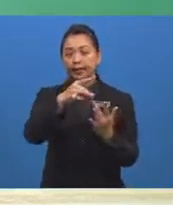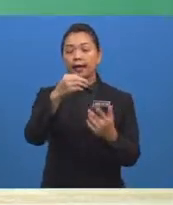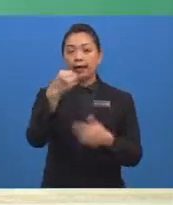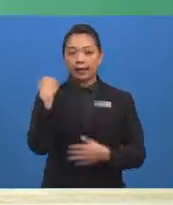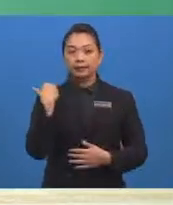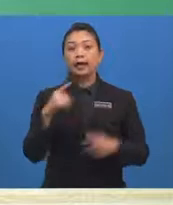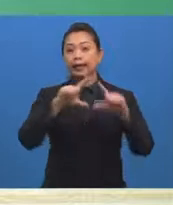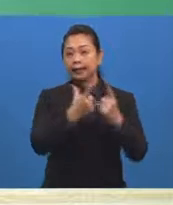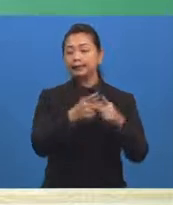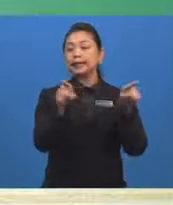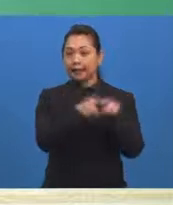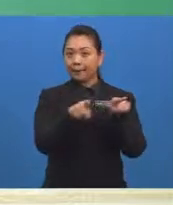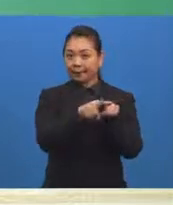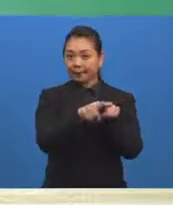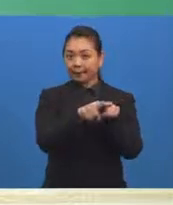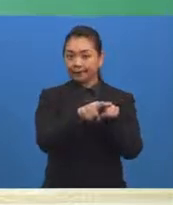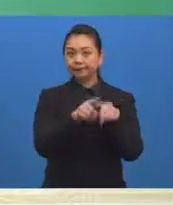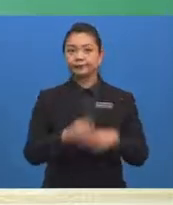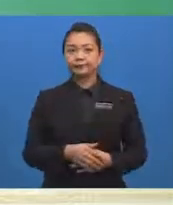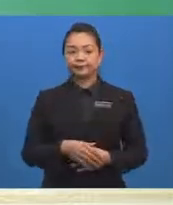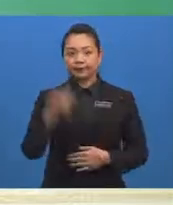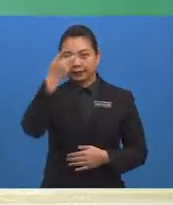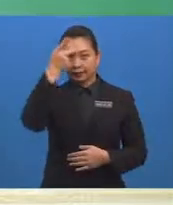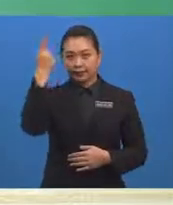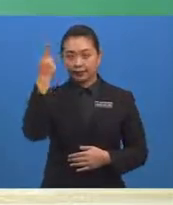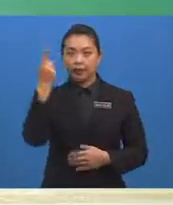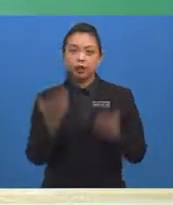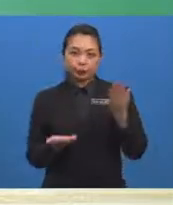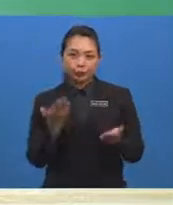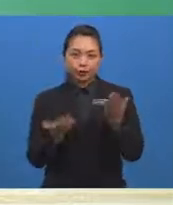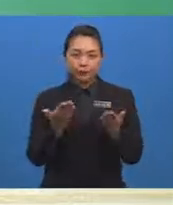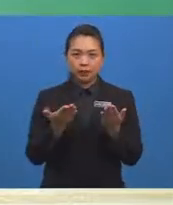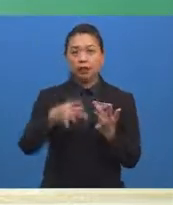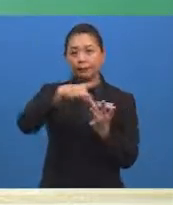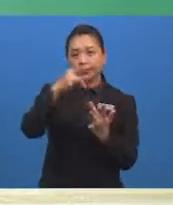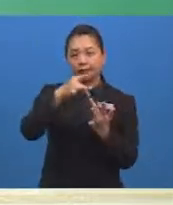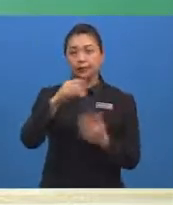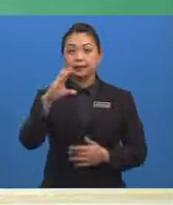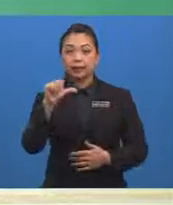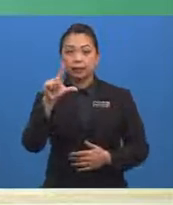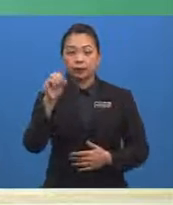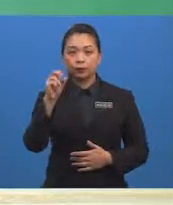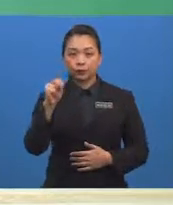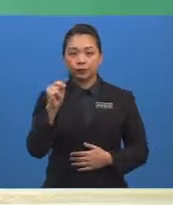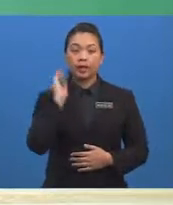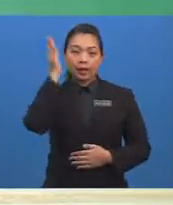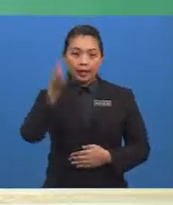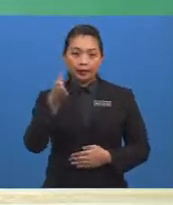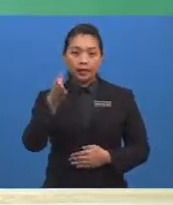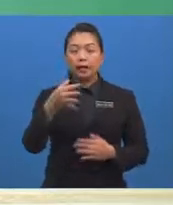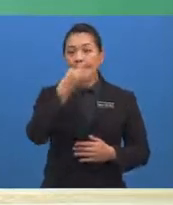kelas yang sama Ini kerana kebarang kalian memilih calon pertama akan